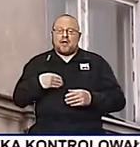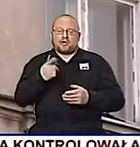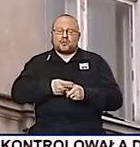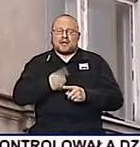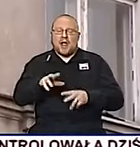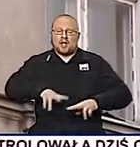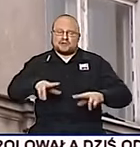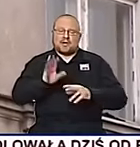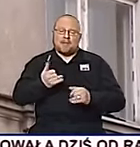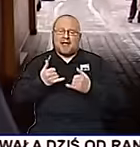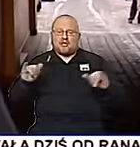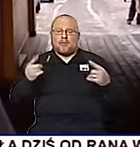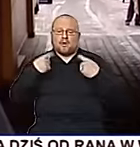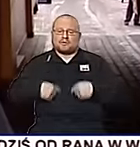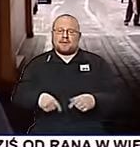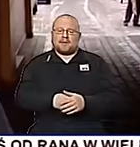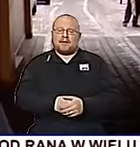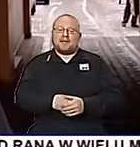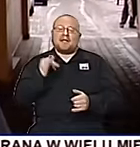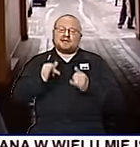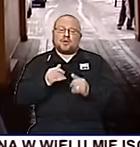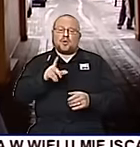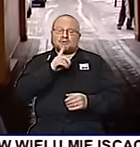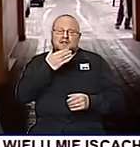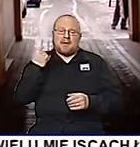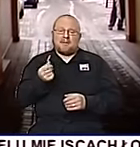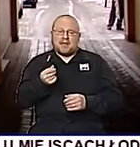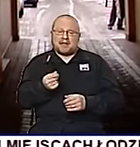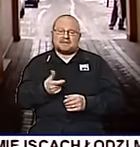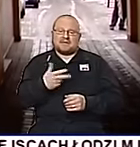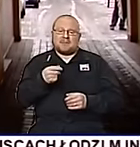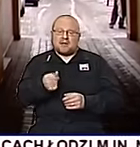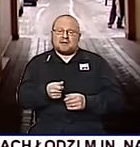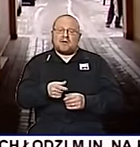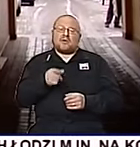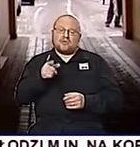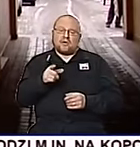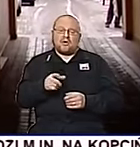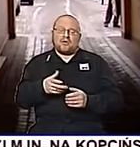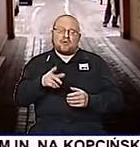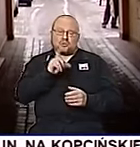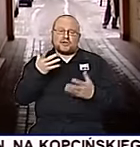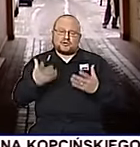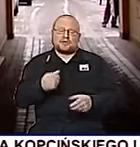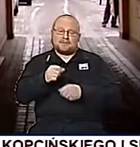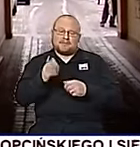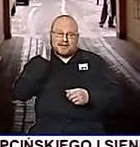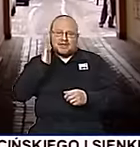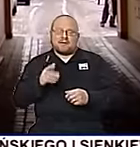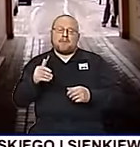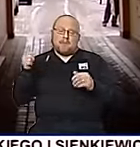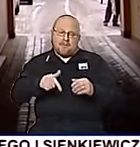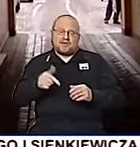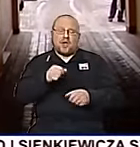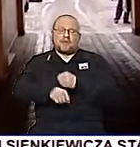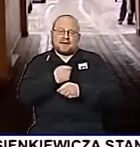inną chętną do tego osobę. Jeżeli ludzie pieniędzy nie płacą, to w jakiś sposób na pewno, chcąc mieszkać, powinni to odpracować. Myślę, że